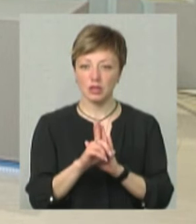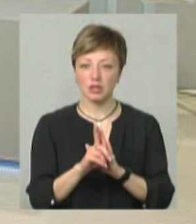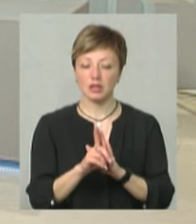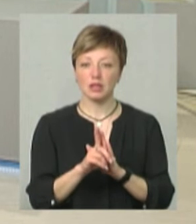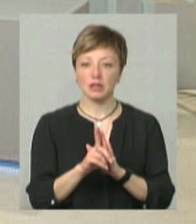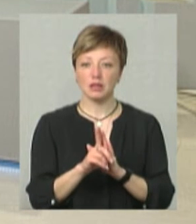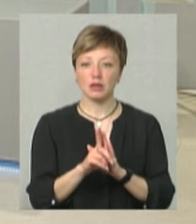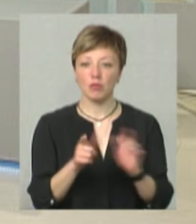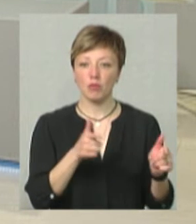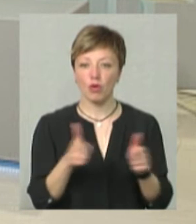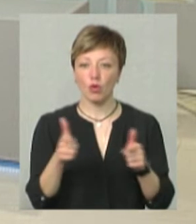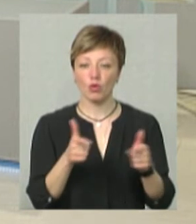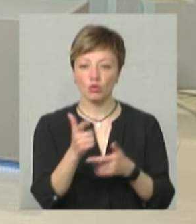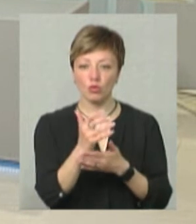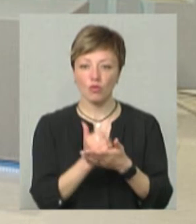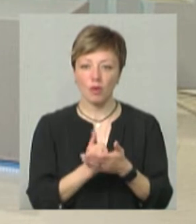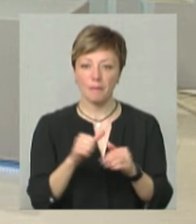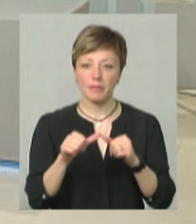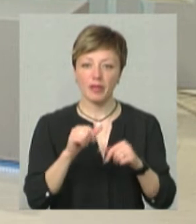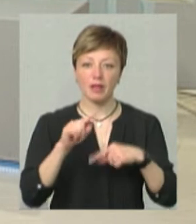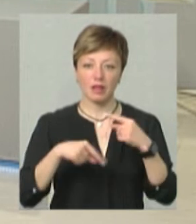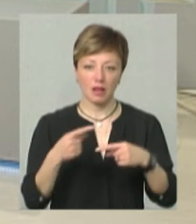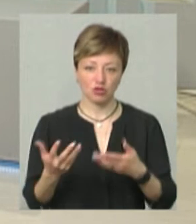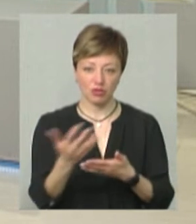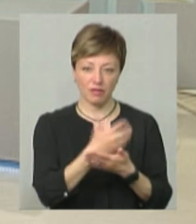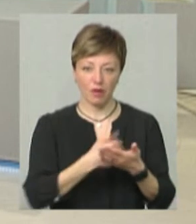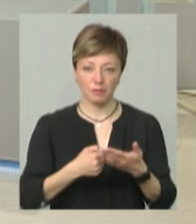забезпеченість пальномастильних матеріалів вже на жнива.